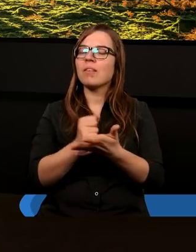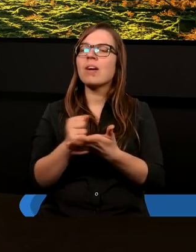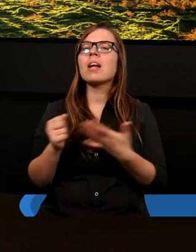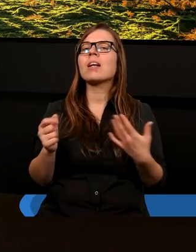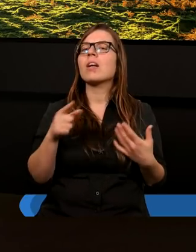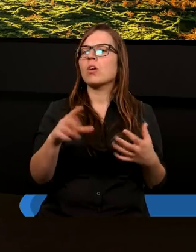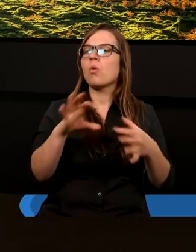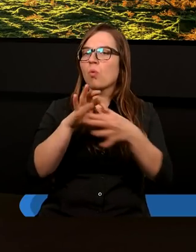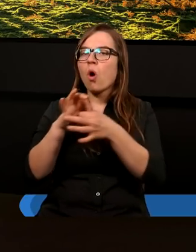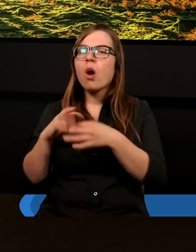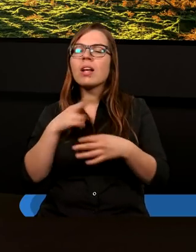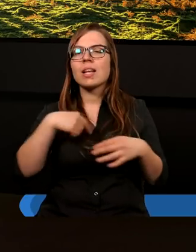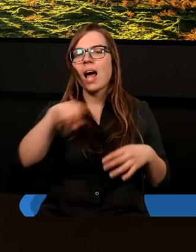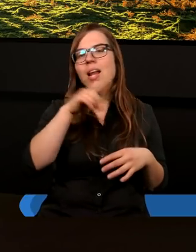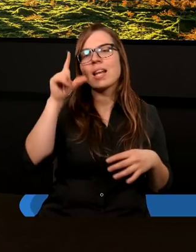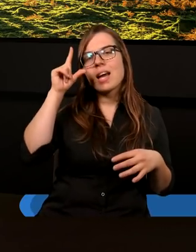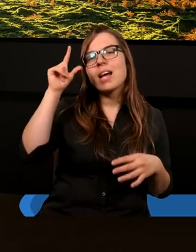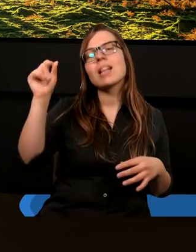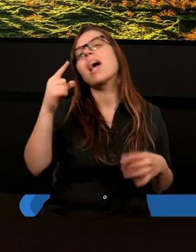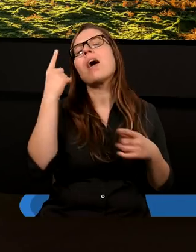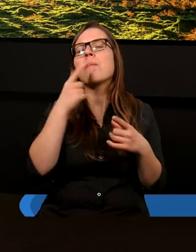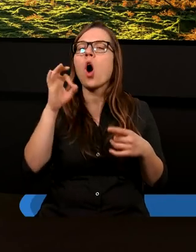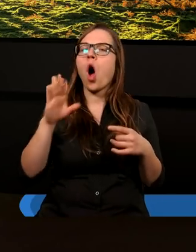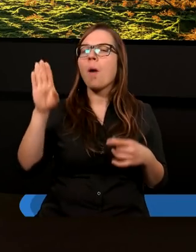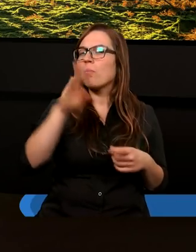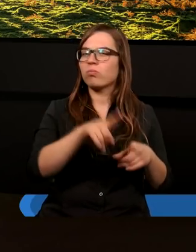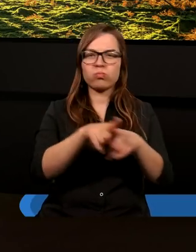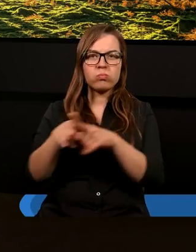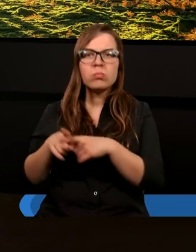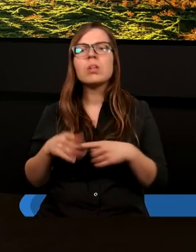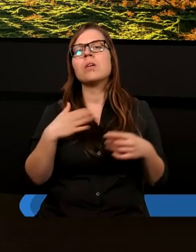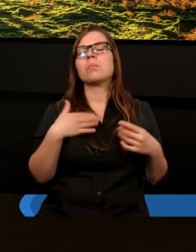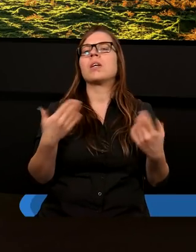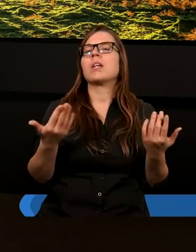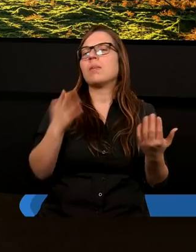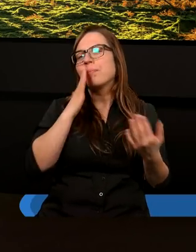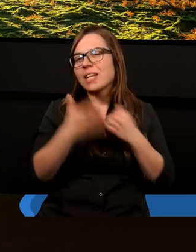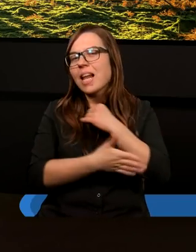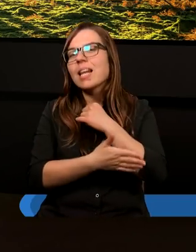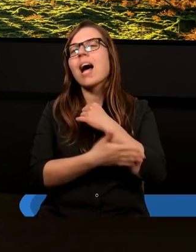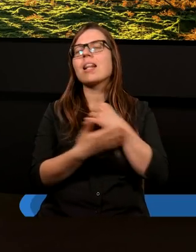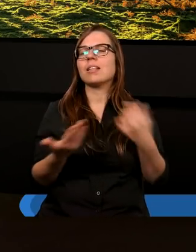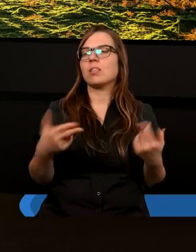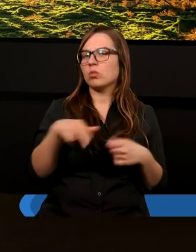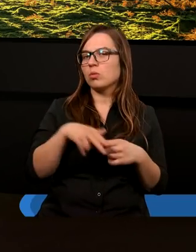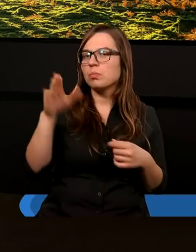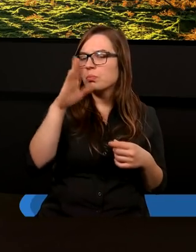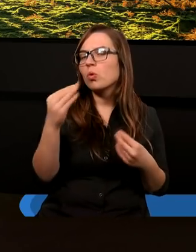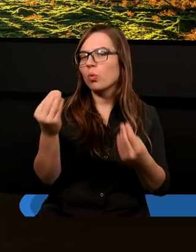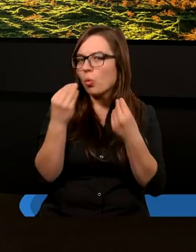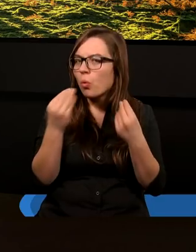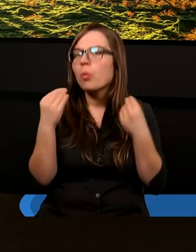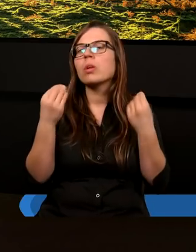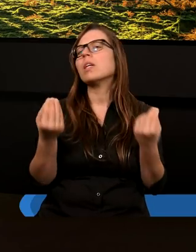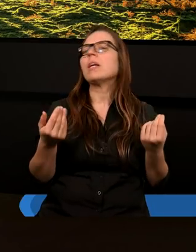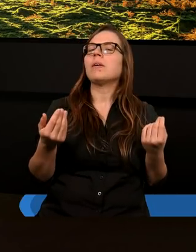łączy nas sama idea, myśl o Bogu, o pewnych zasadach, których Bóg uczył